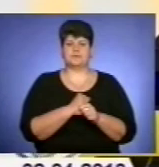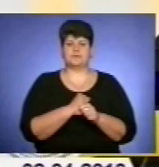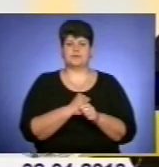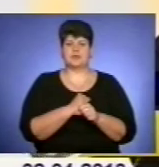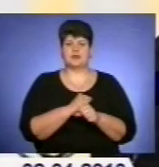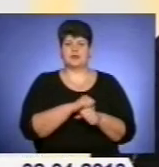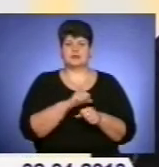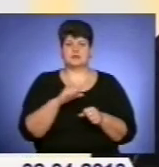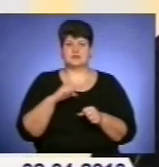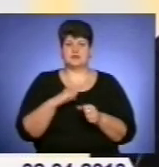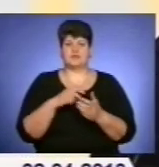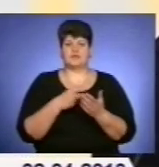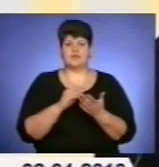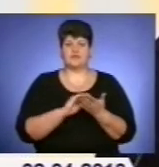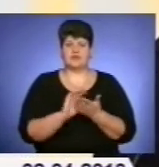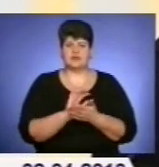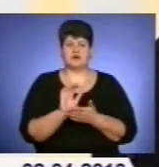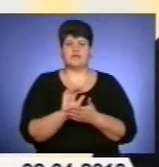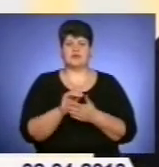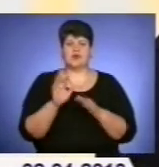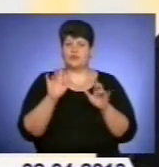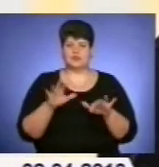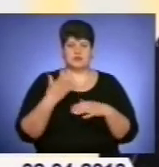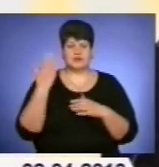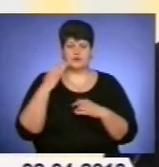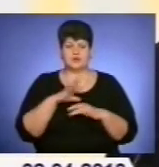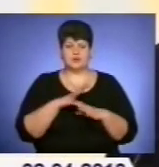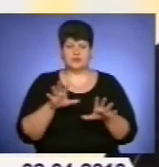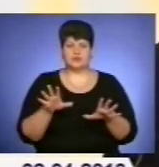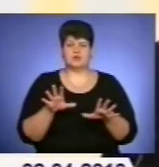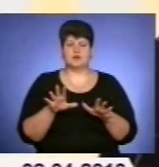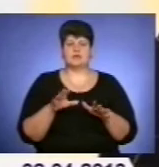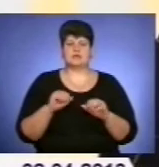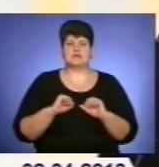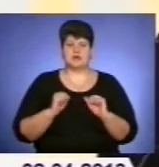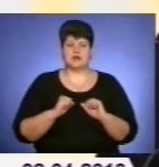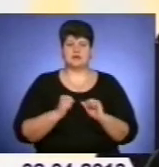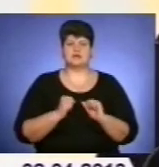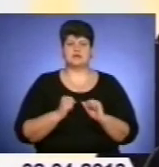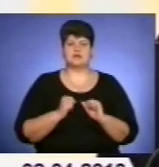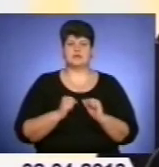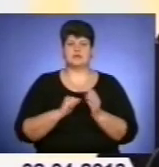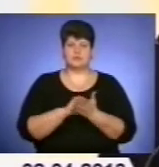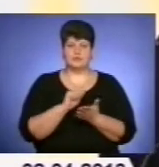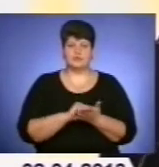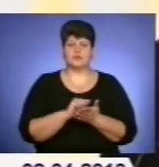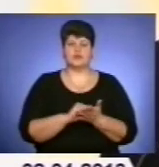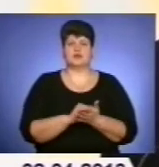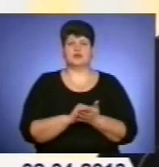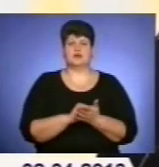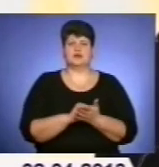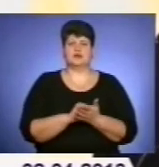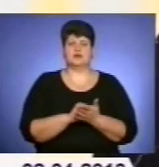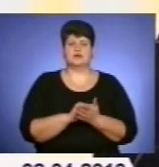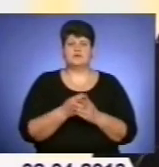Не було ще ні комп'ютерів, ні те, ні все. І ми фактично матеріал такий опублікували. І